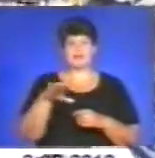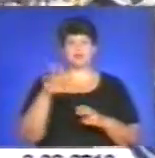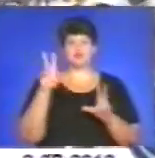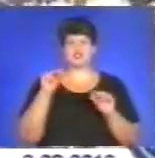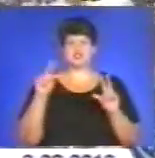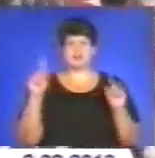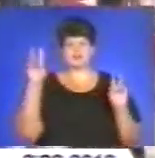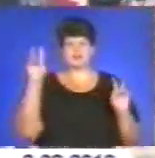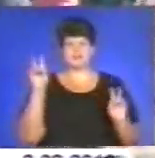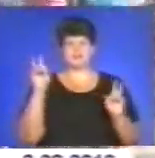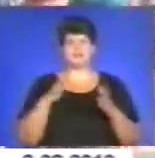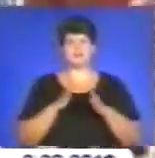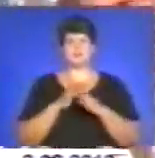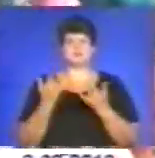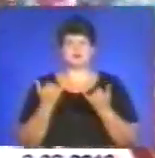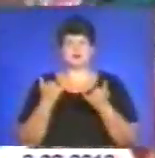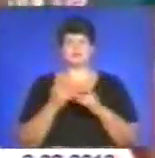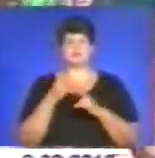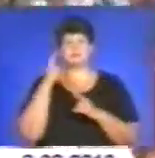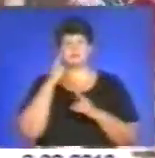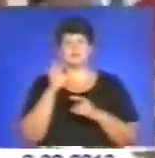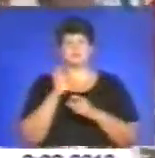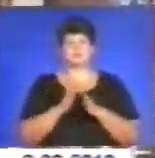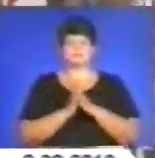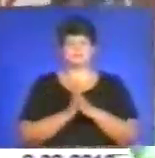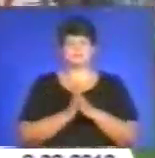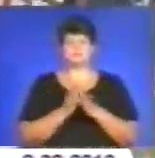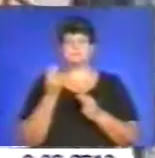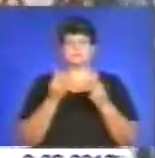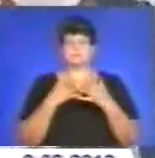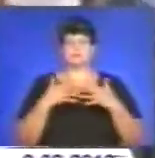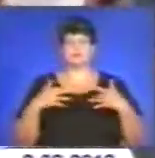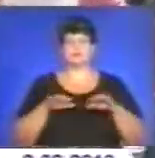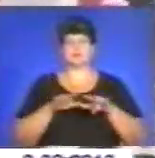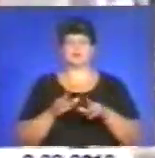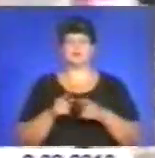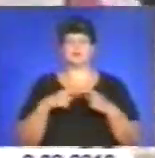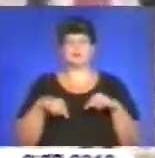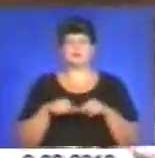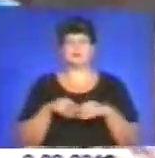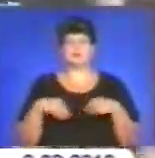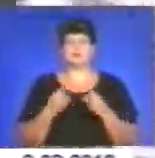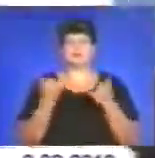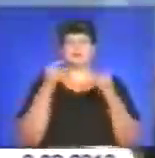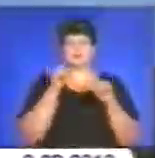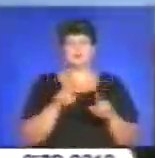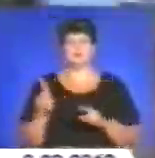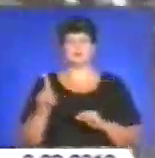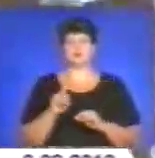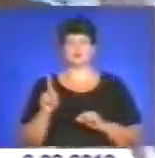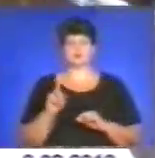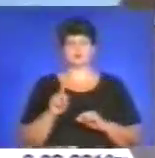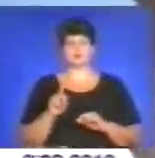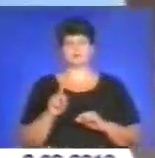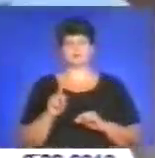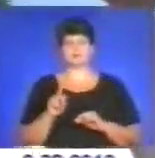розважали над молитвою. Тому також і гра, і всі інші заходи, які ми їм організовуємо, призначені для того, аби